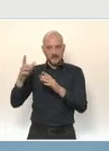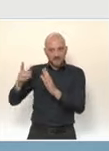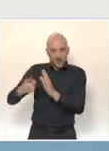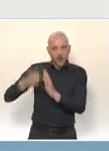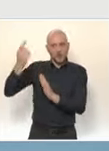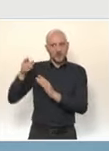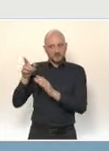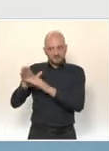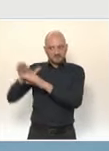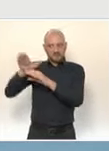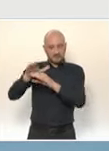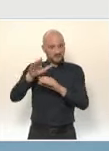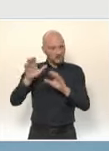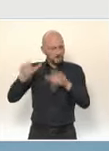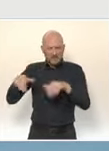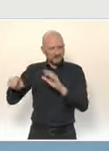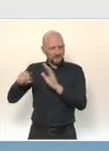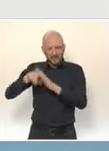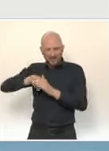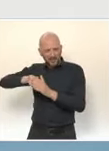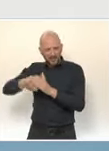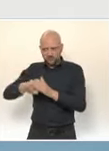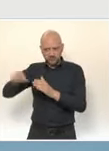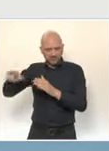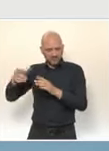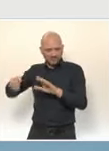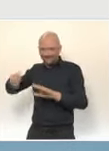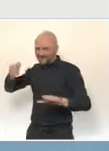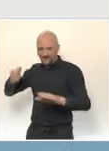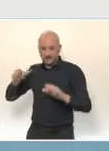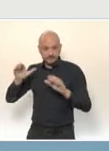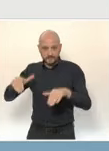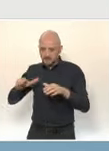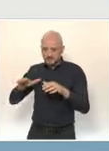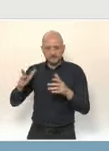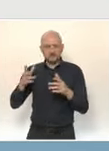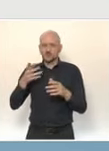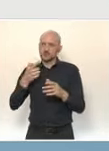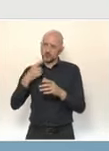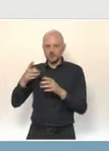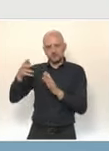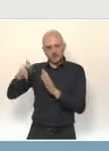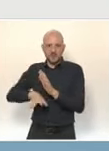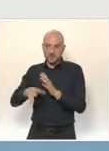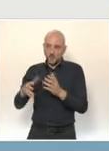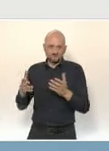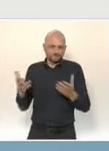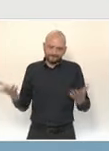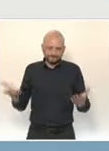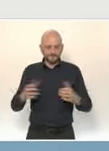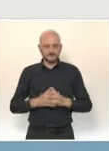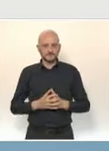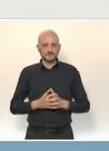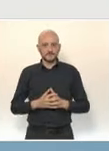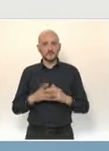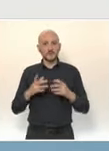en dépit de mesures de freinage strictes qui s'appliquent dans ce pays depuis plus de quatre mois déjà. Dans nos établissements de